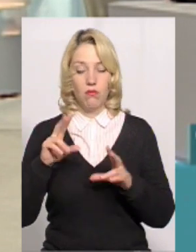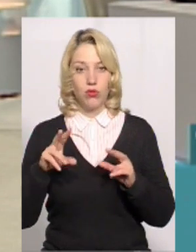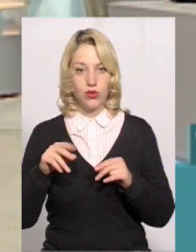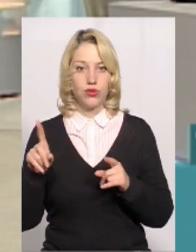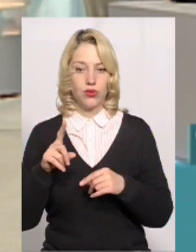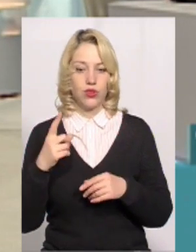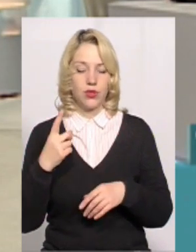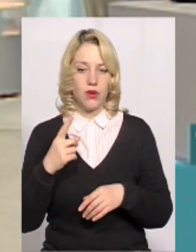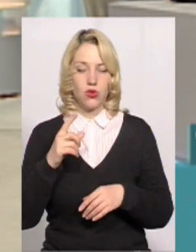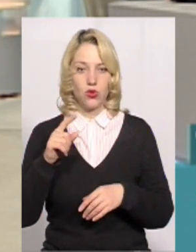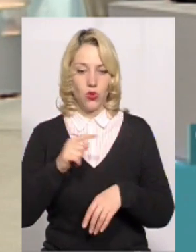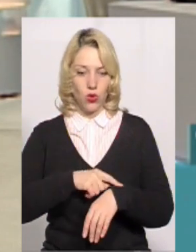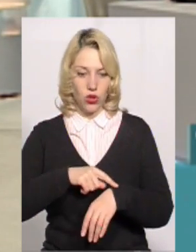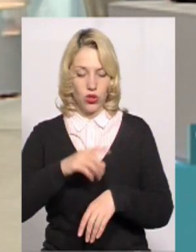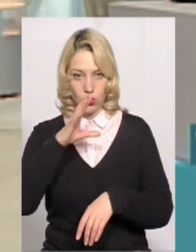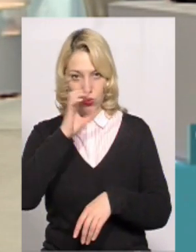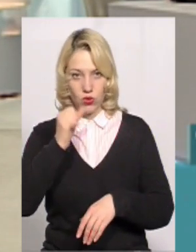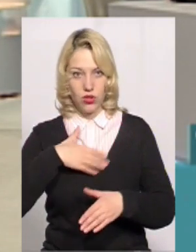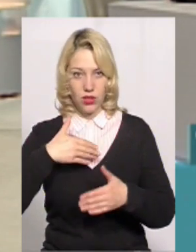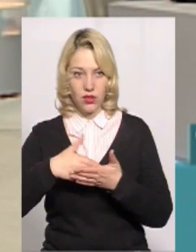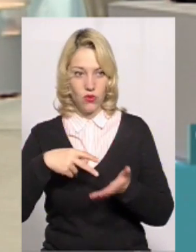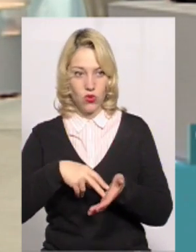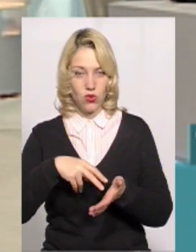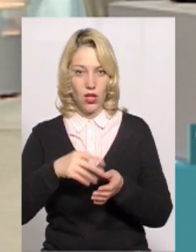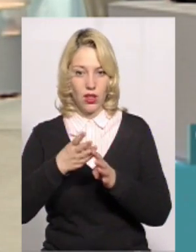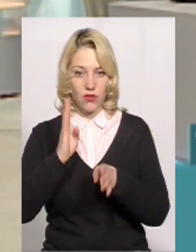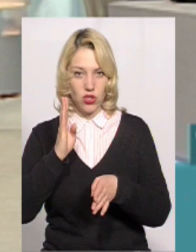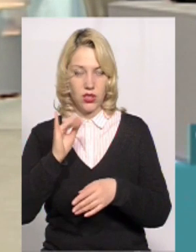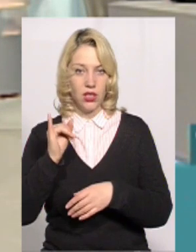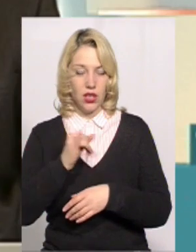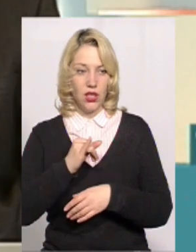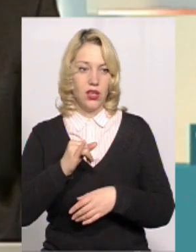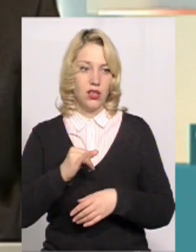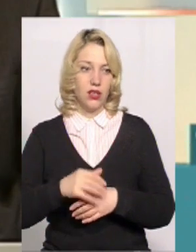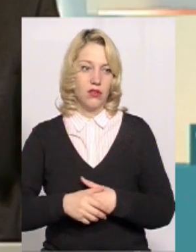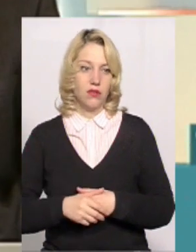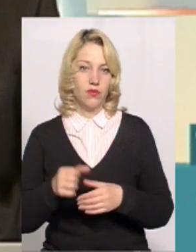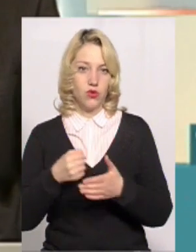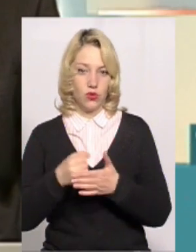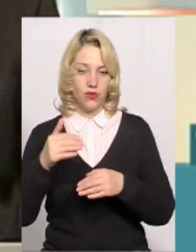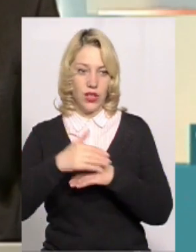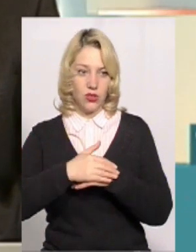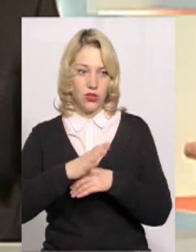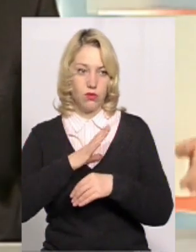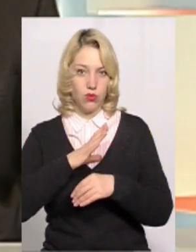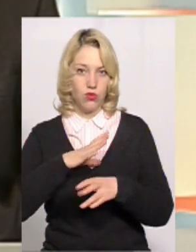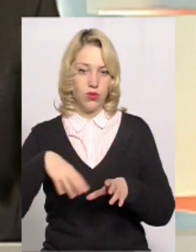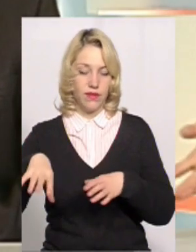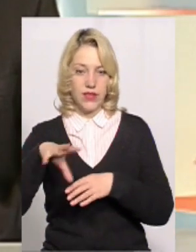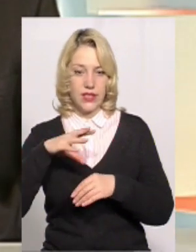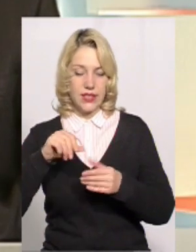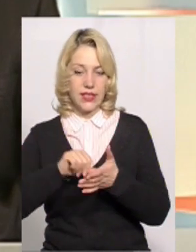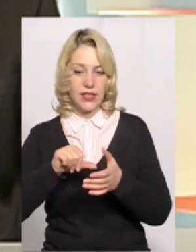з першої години ночі активно стояли в черзі, і, в принципі, до вечора всі